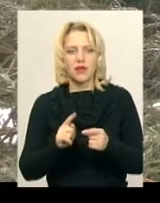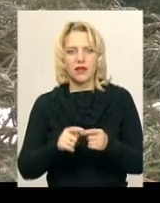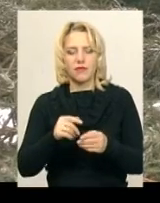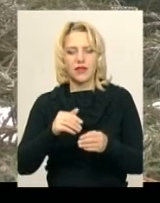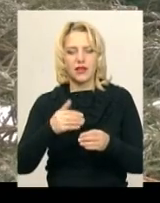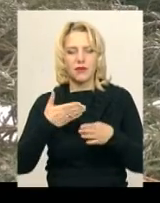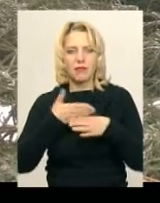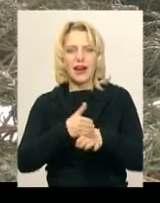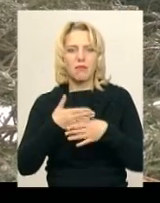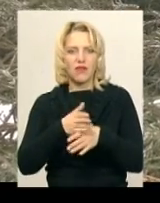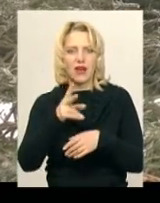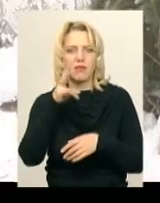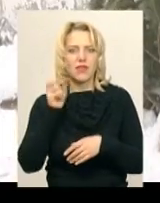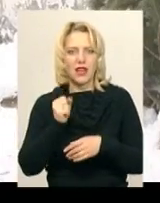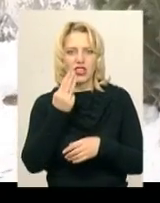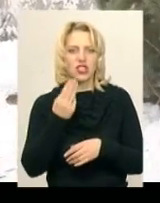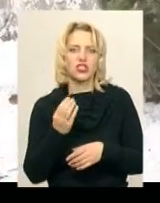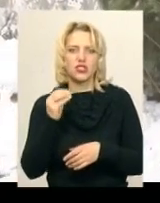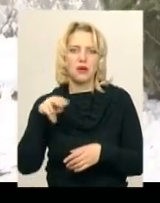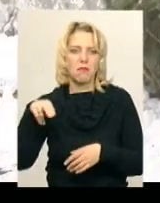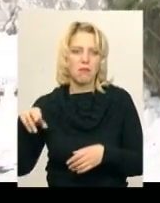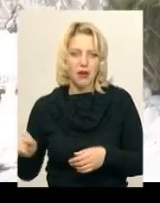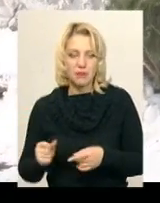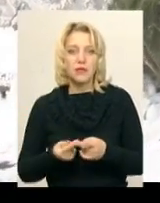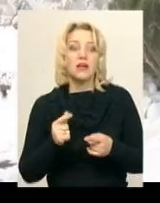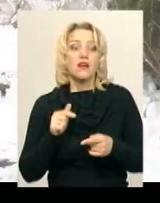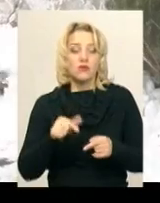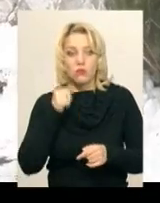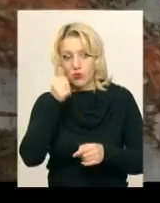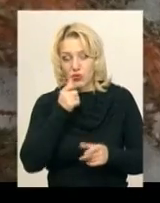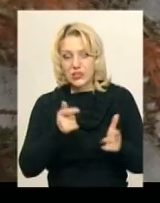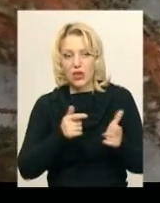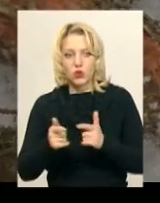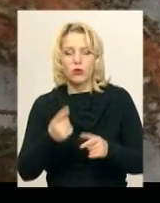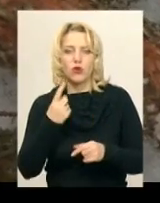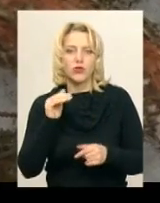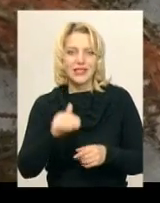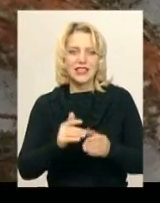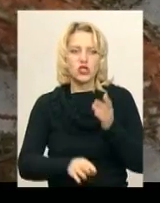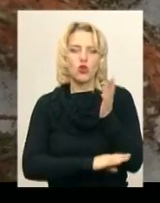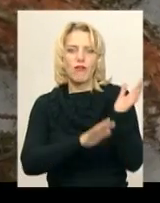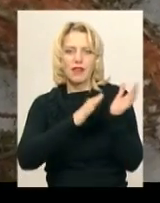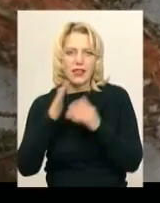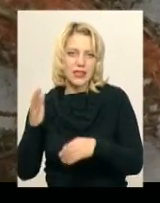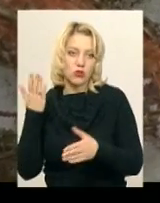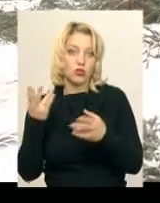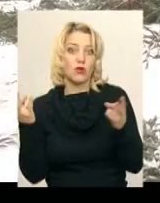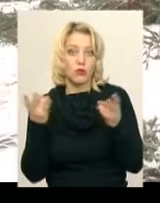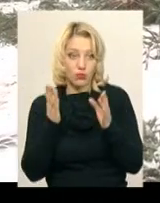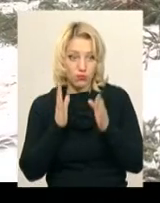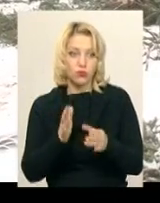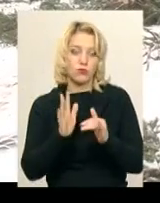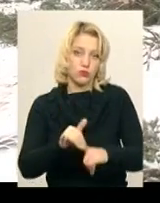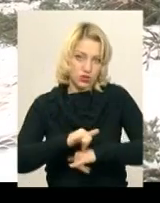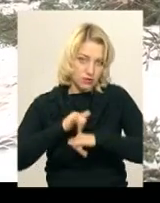її на щепут. За його словами, цього року заготовили для продажу одну тисячу ялинок. Якщо буде потреба, їх кількість